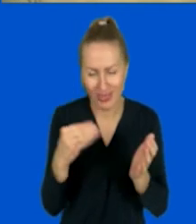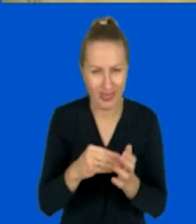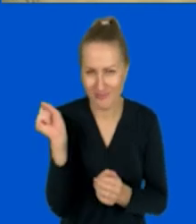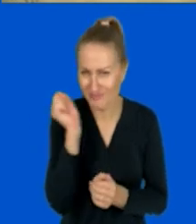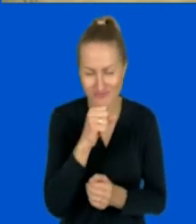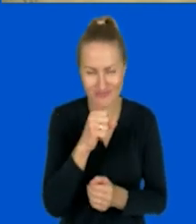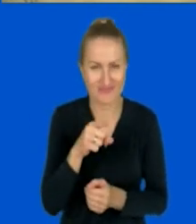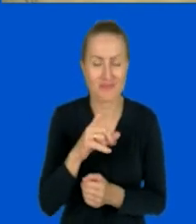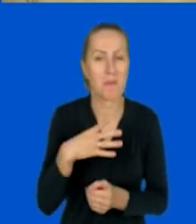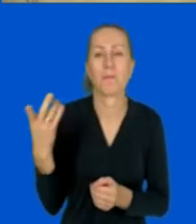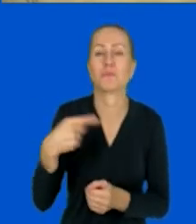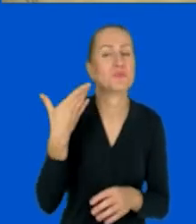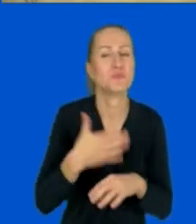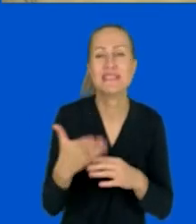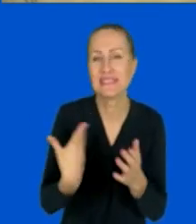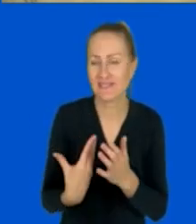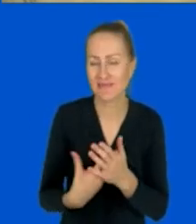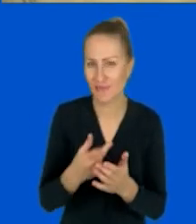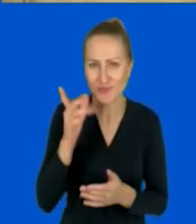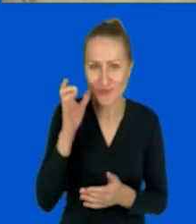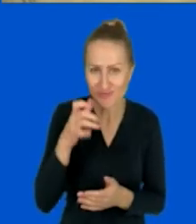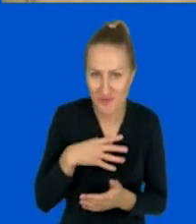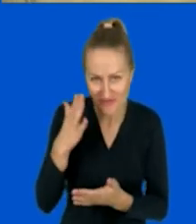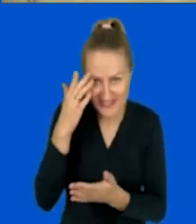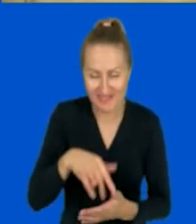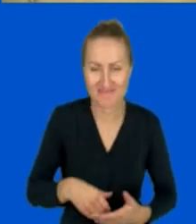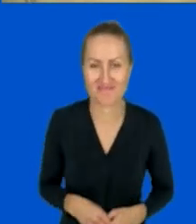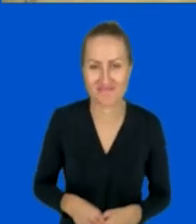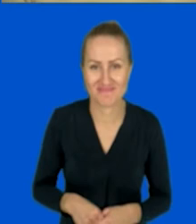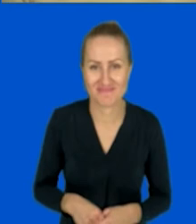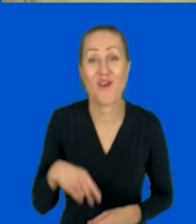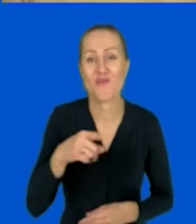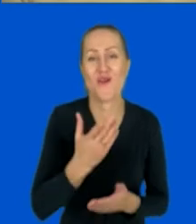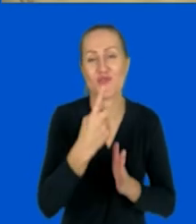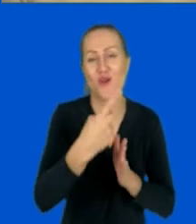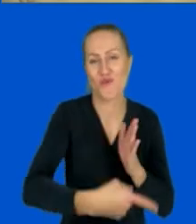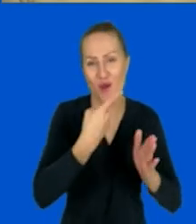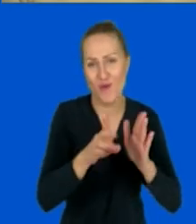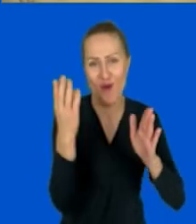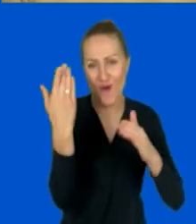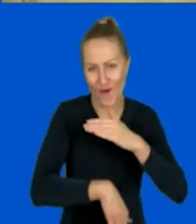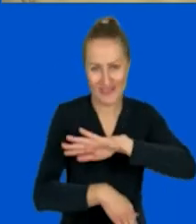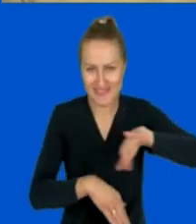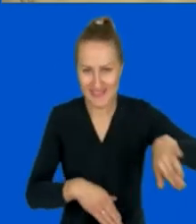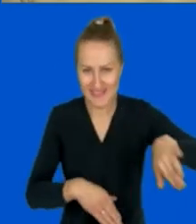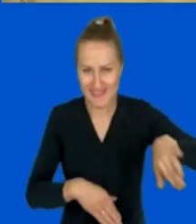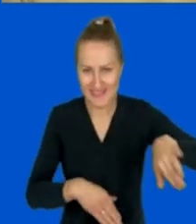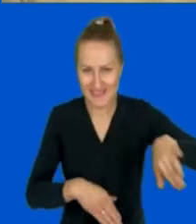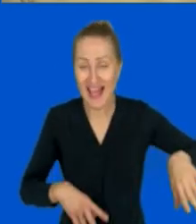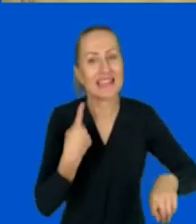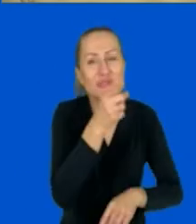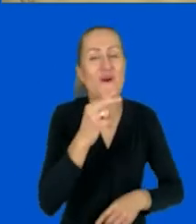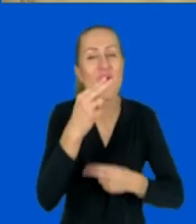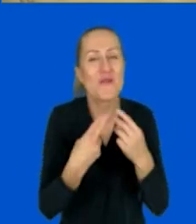dlaczego spóźnił się na spotkanie? I to już będzie koniec naszego koła Fortuny, ale chętnie zobaczę, czy jakieś